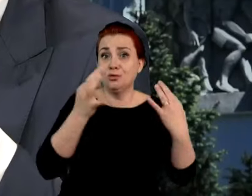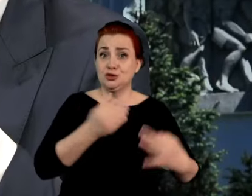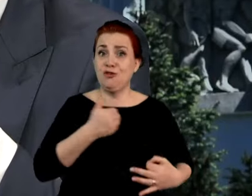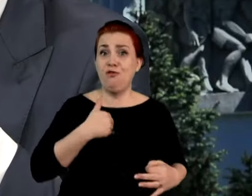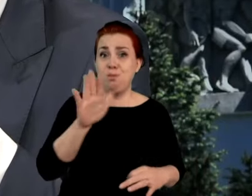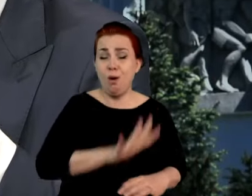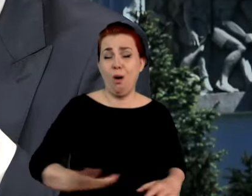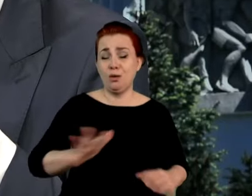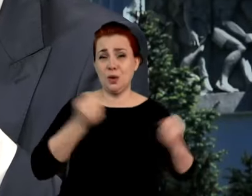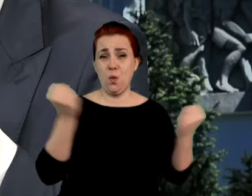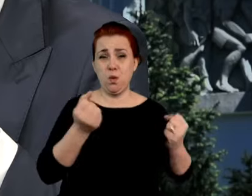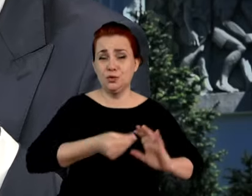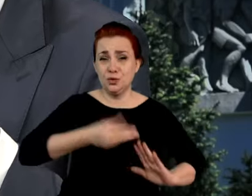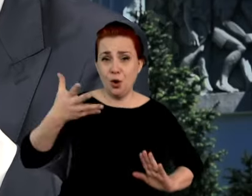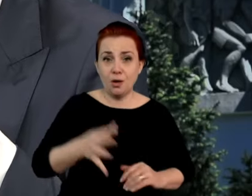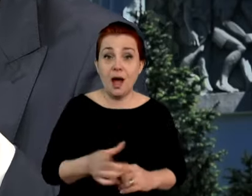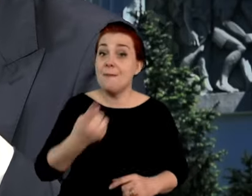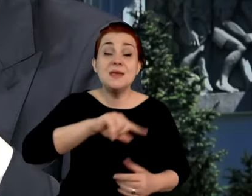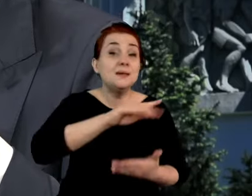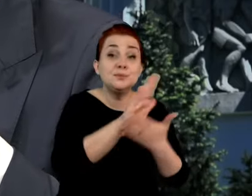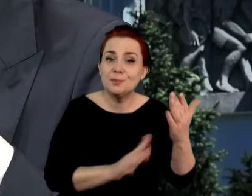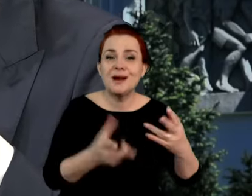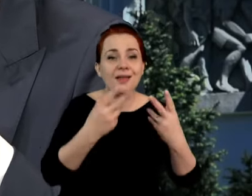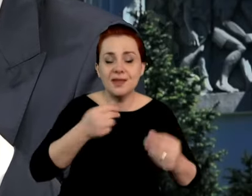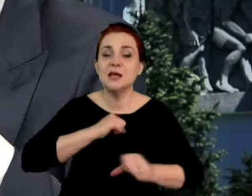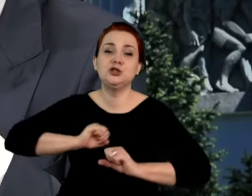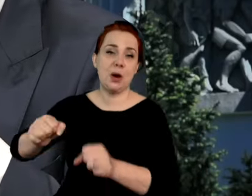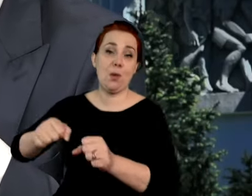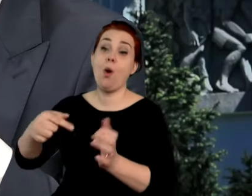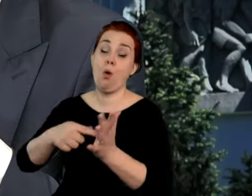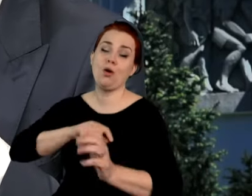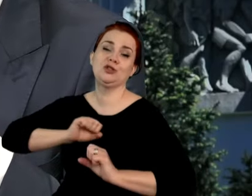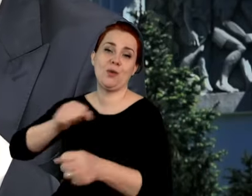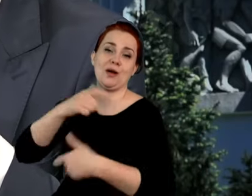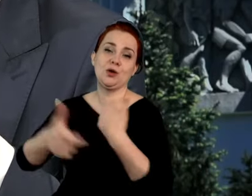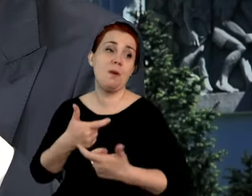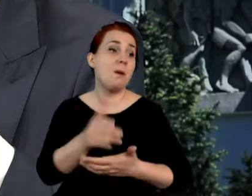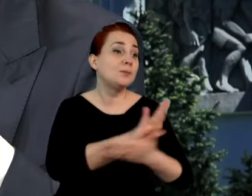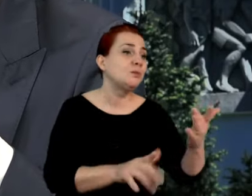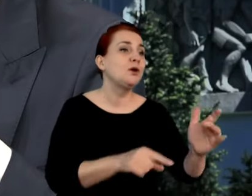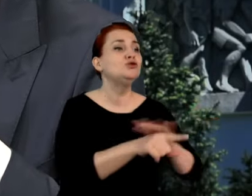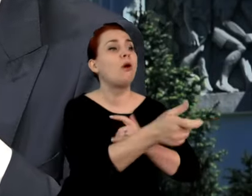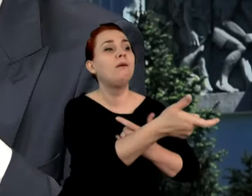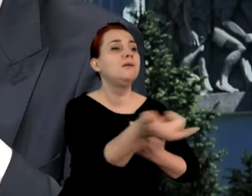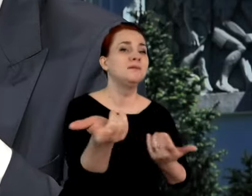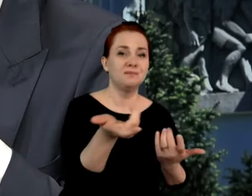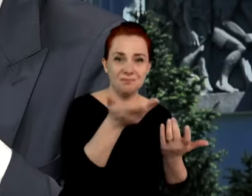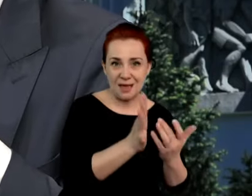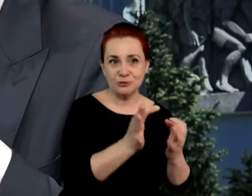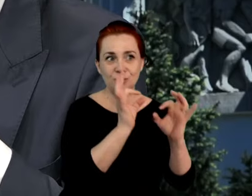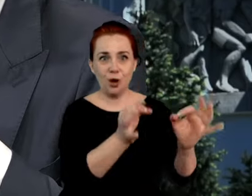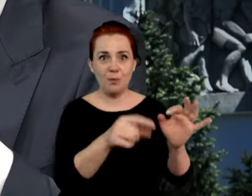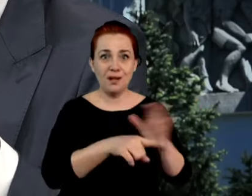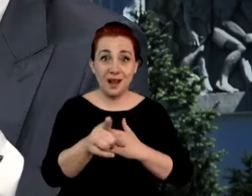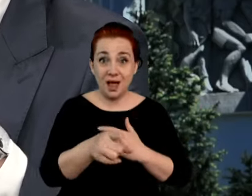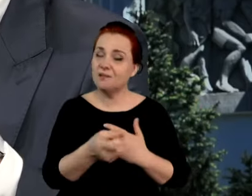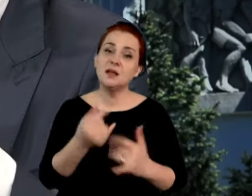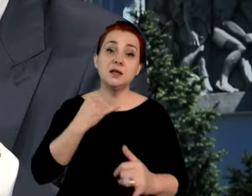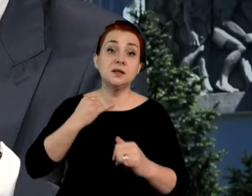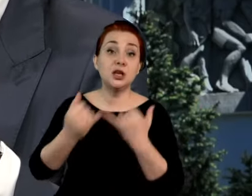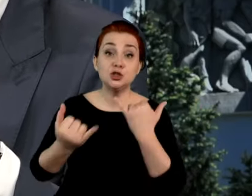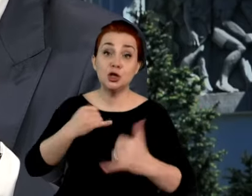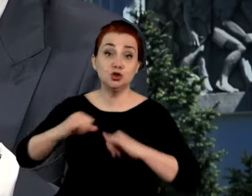jest Panie redaktorze, my zamiast przepraszać powinniśmy działać i to robimy. Bo przeprosiny, a nikomu się na nic zdadzą, jeżeli rząd nie będzie działał. I działamy.